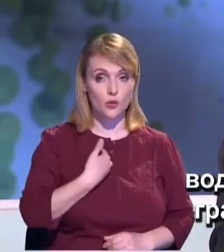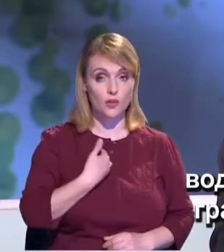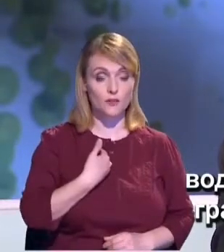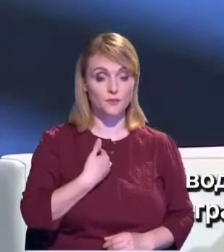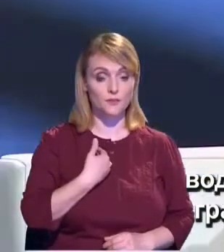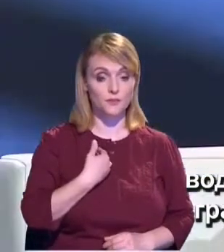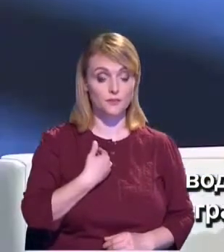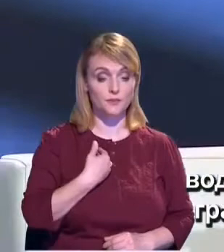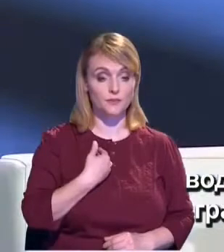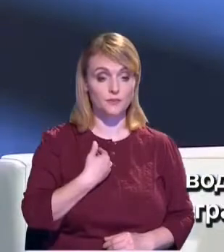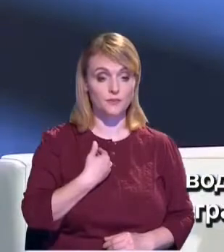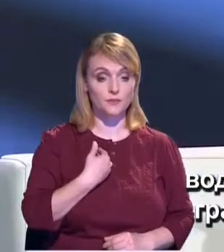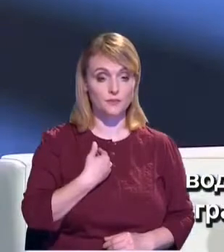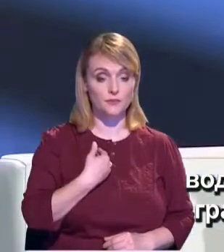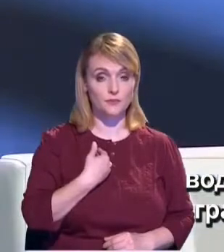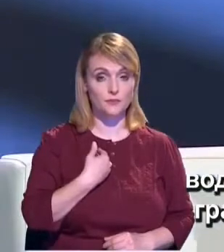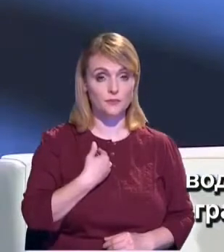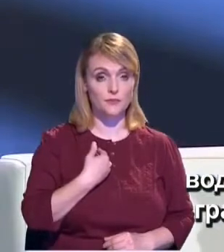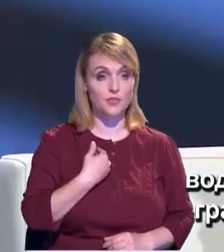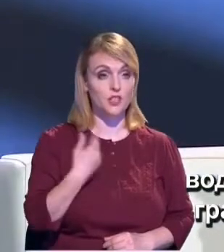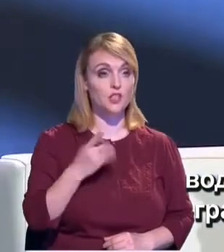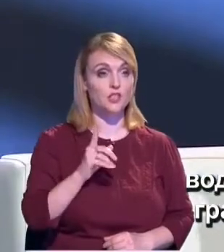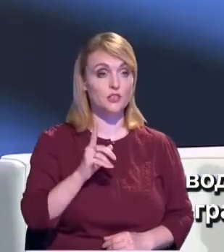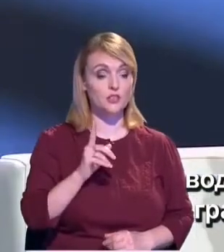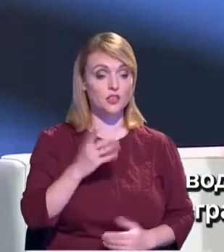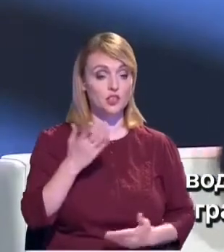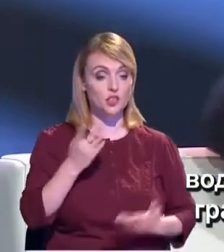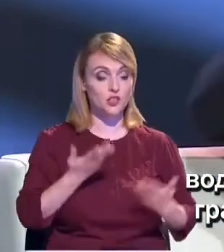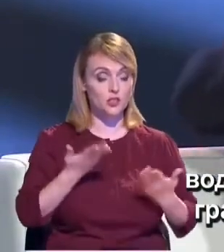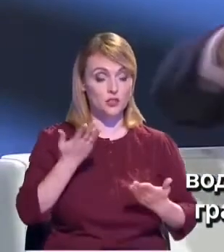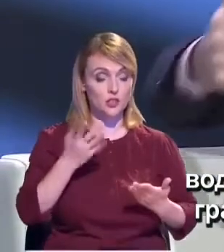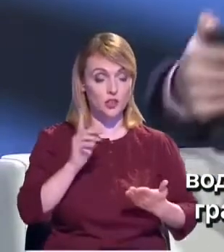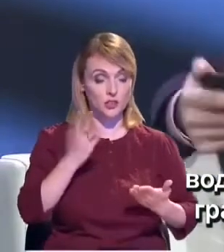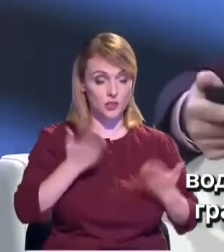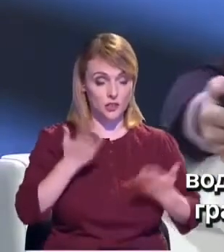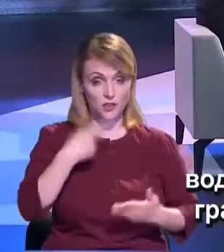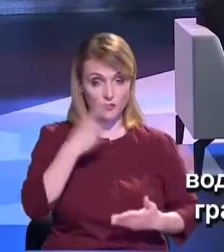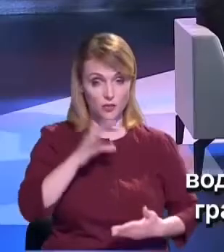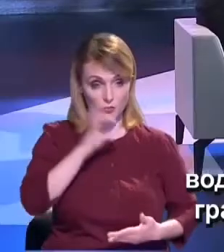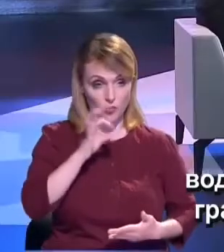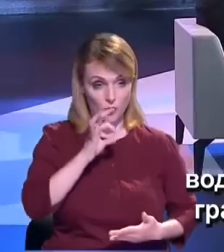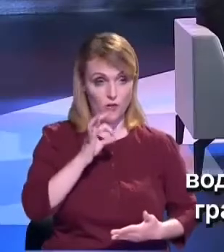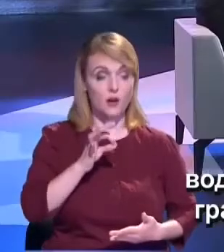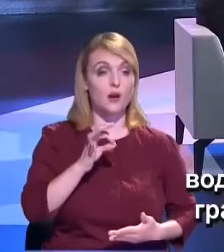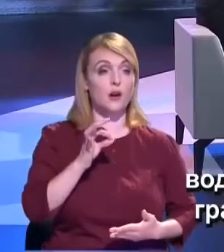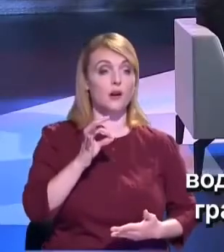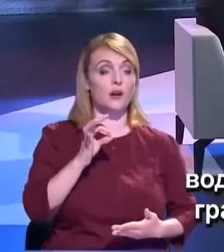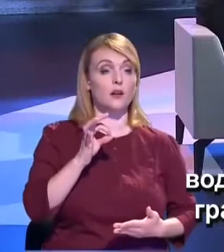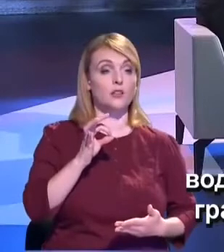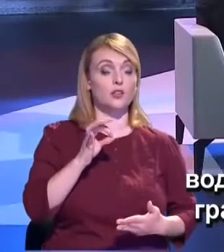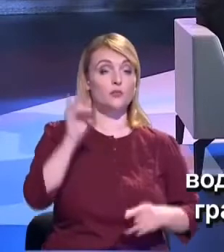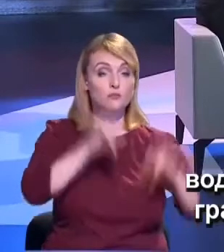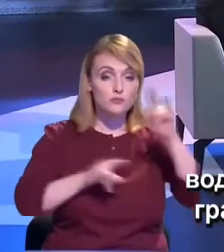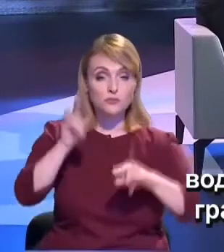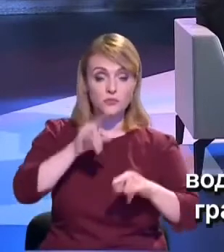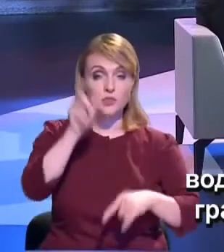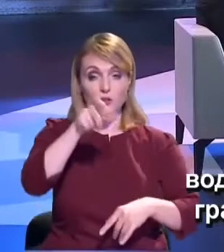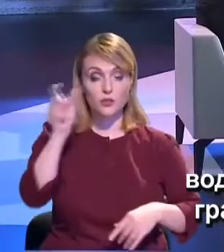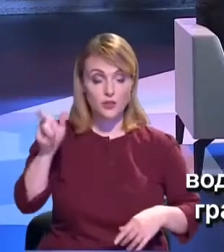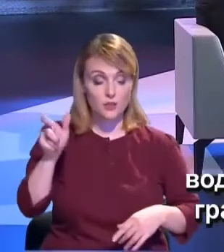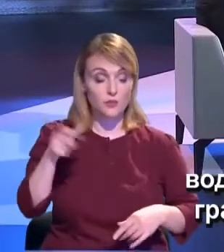ce țin de aportul și contribuția cetățenilor,